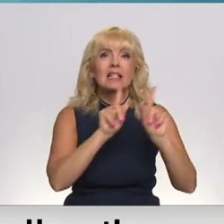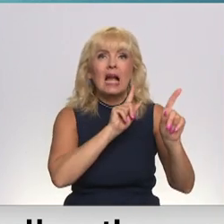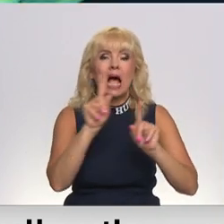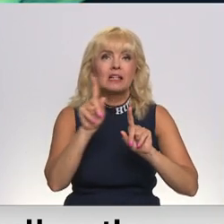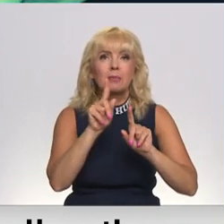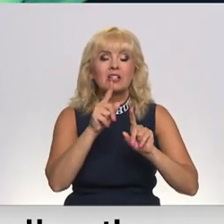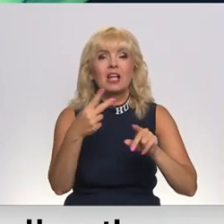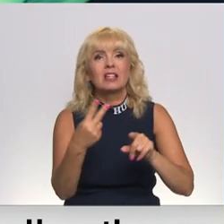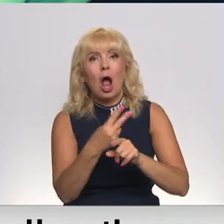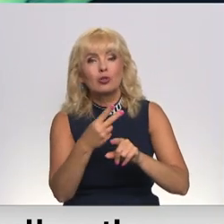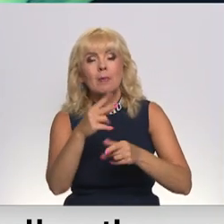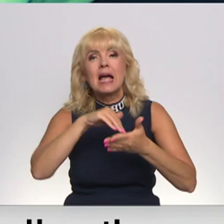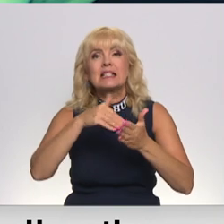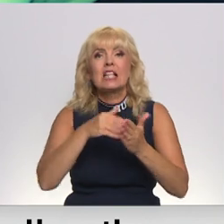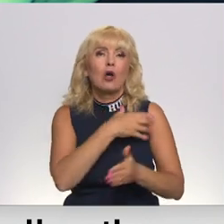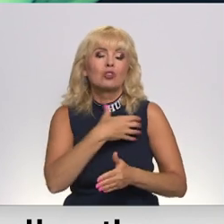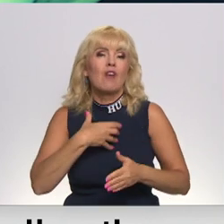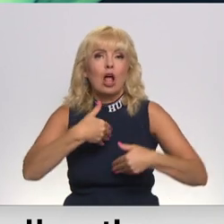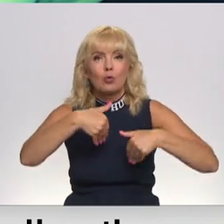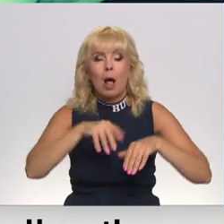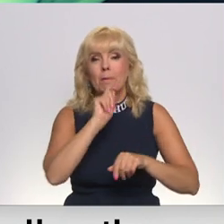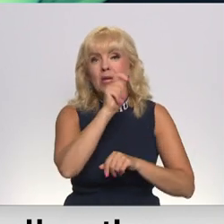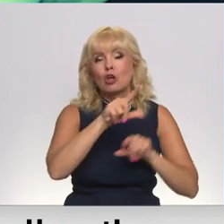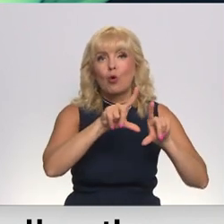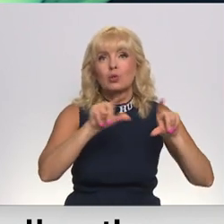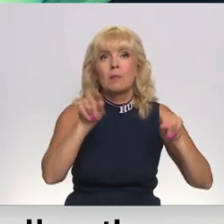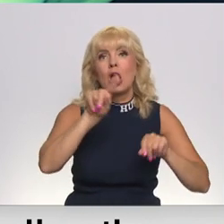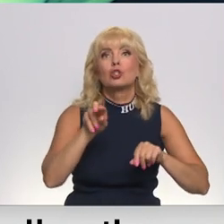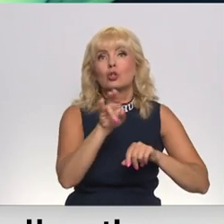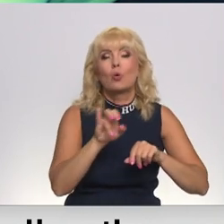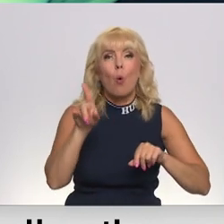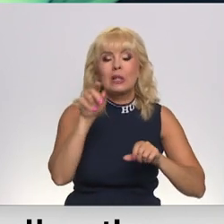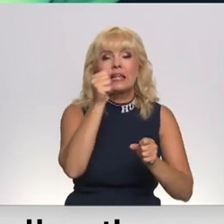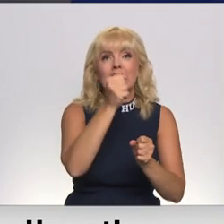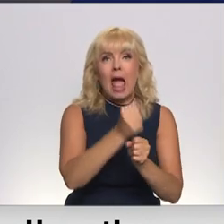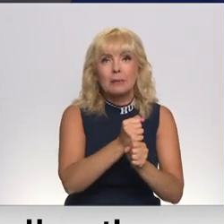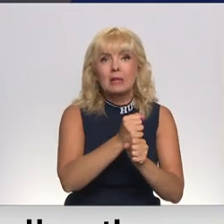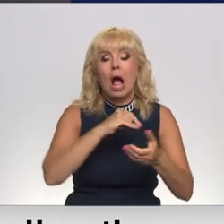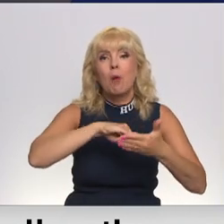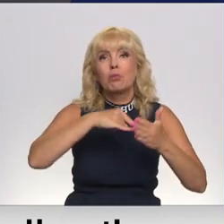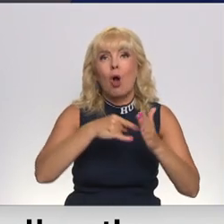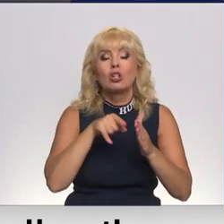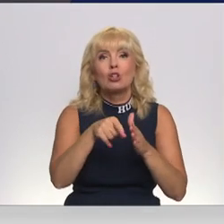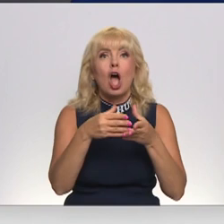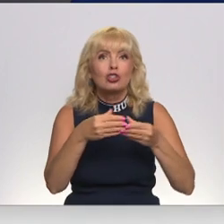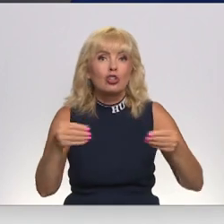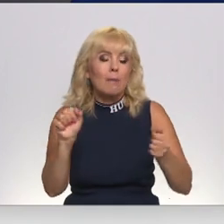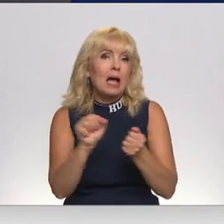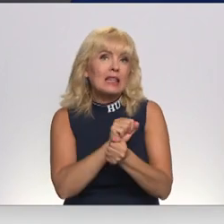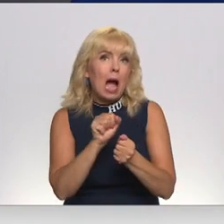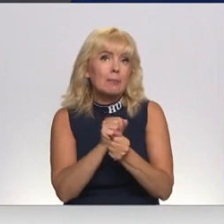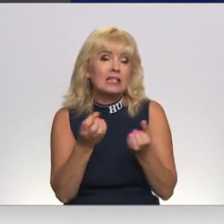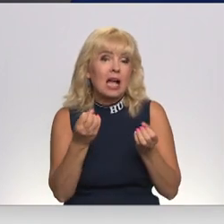šķēršļiem. Šādu statusu valdību nolēma piešķirt uzņēmuma skulta LNG termināla projektam. Ar šādu sašķidrinātās dabas gāzes